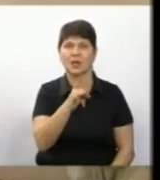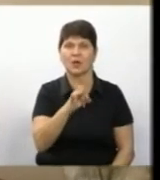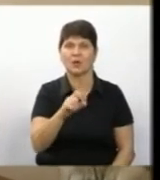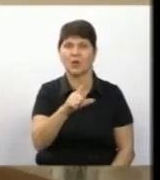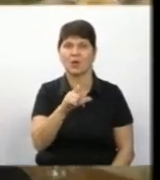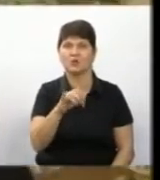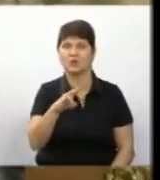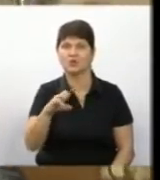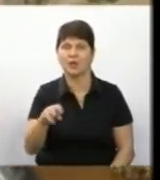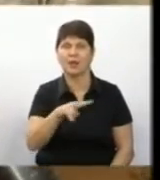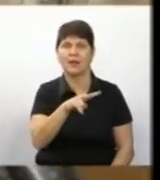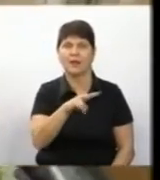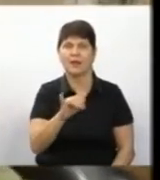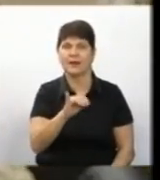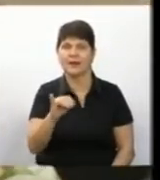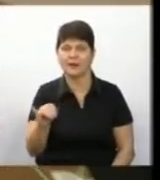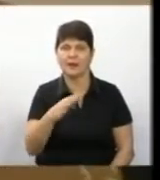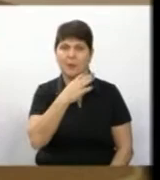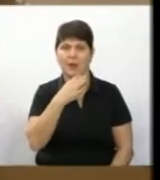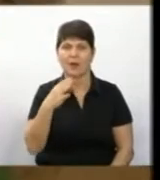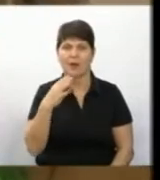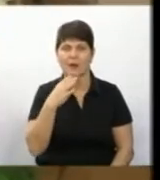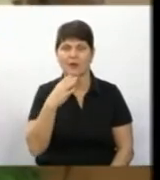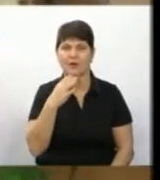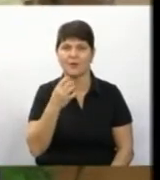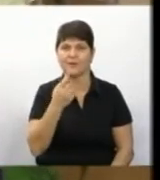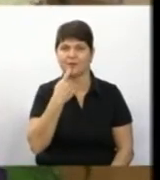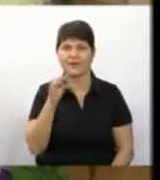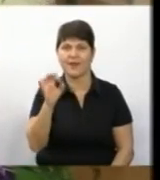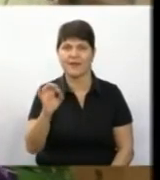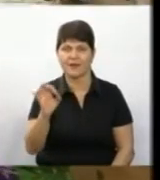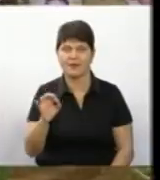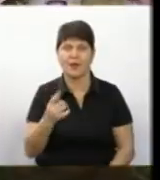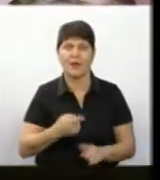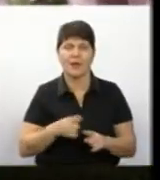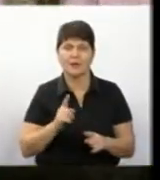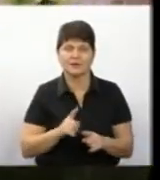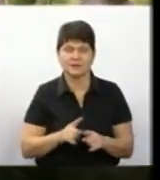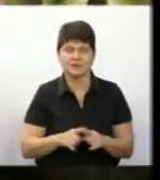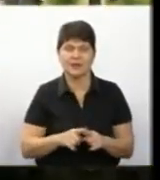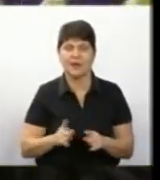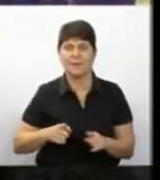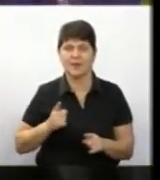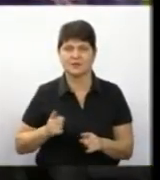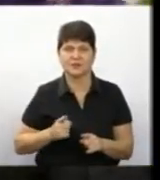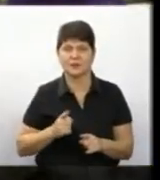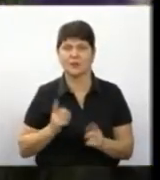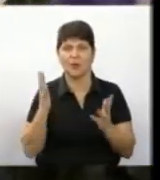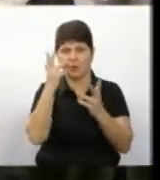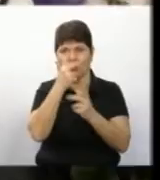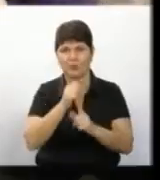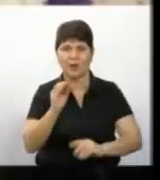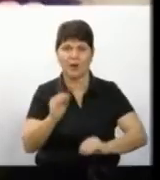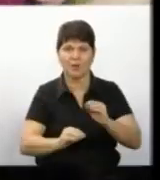всяких ягідок. Це майстриня Олена Костюк розповідає про улюблену композицію.